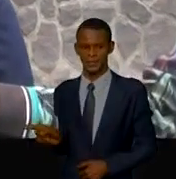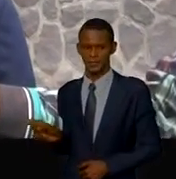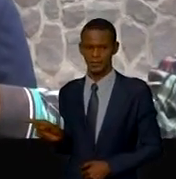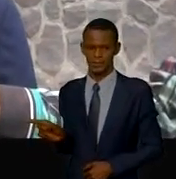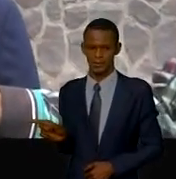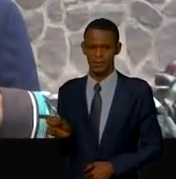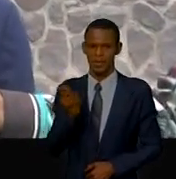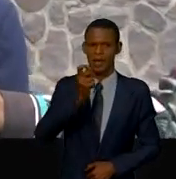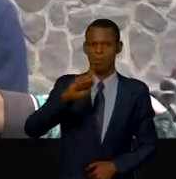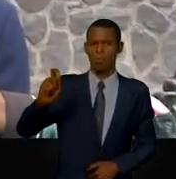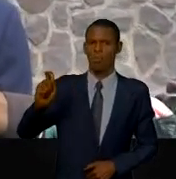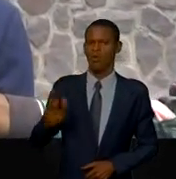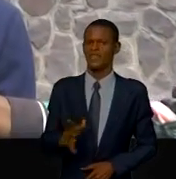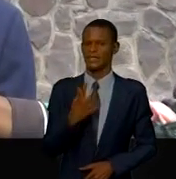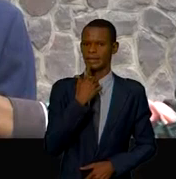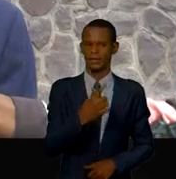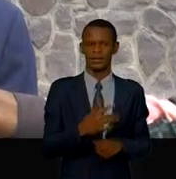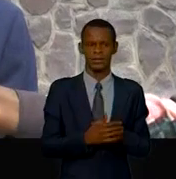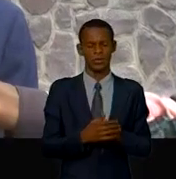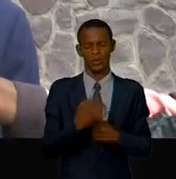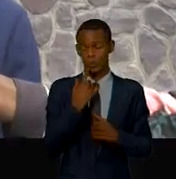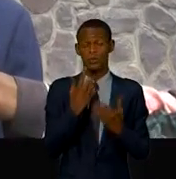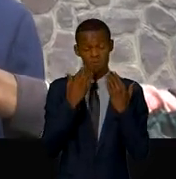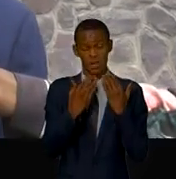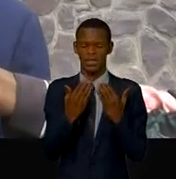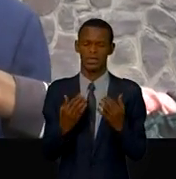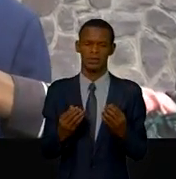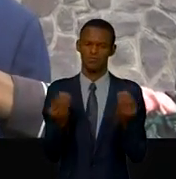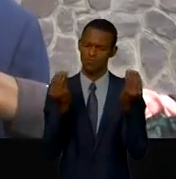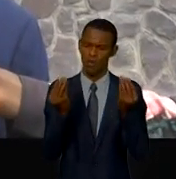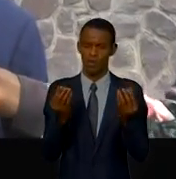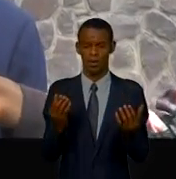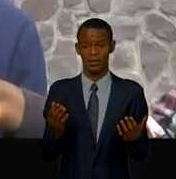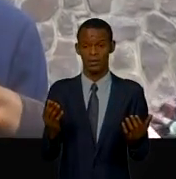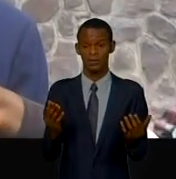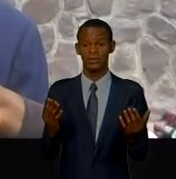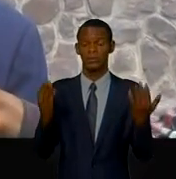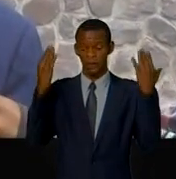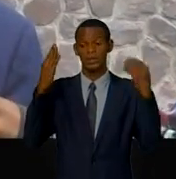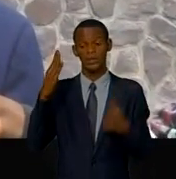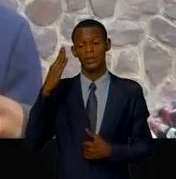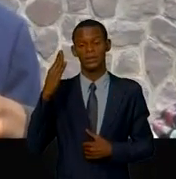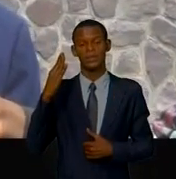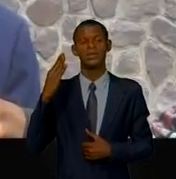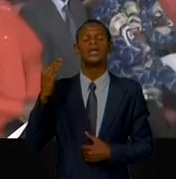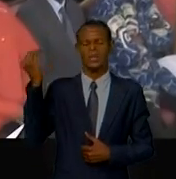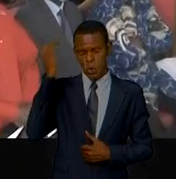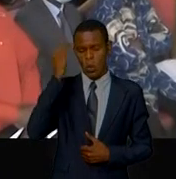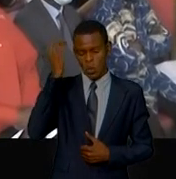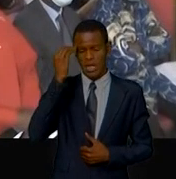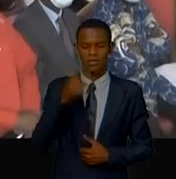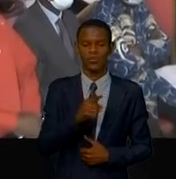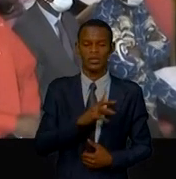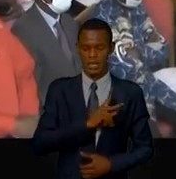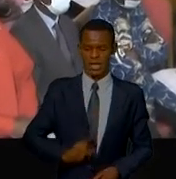reconnu Joseph Kassavoubou comme un talent un don de Dieu. Bonne